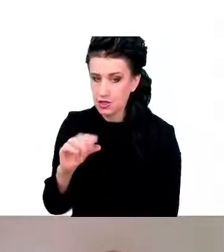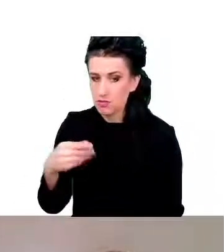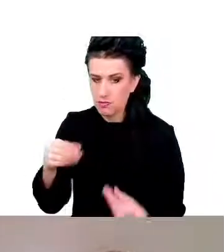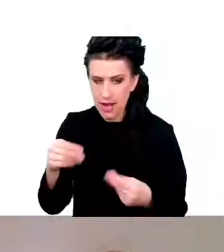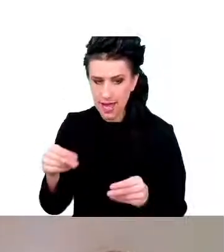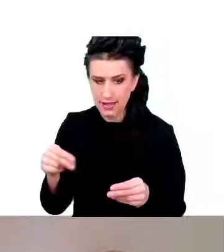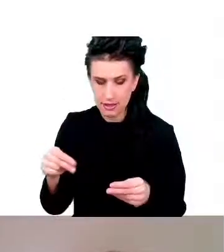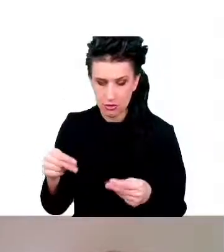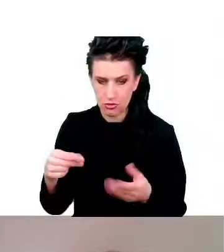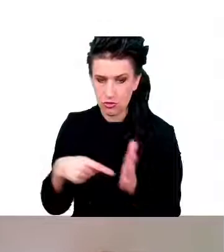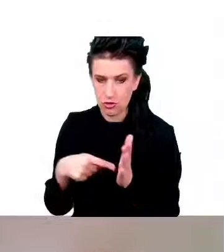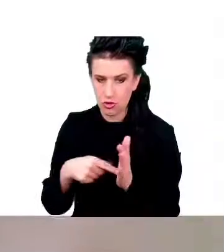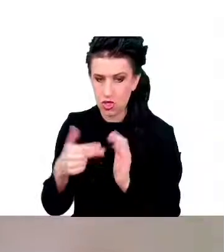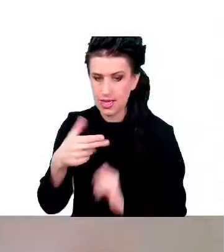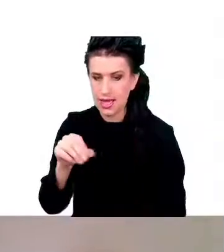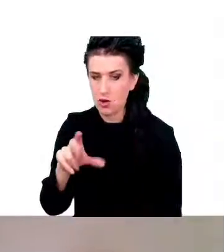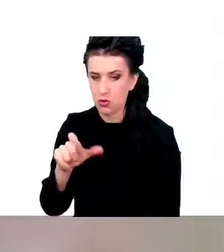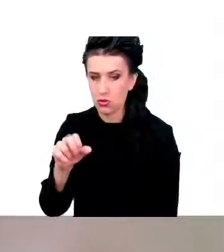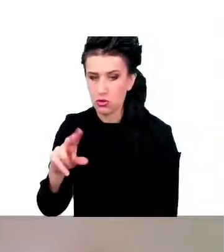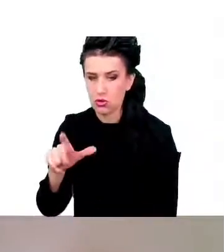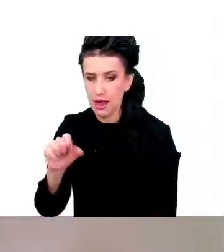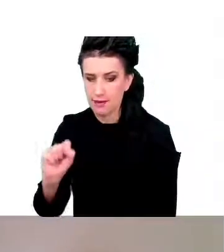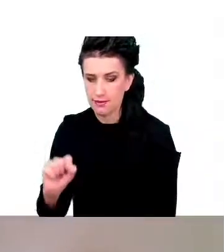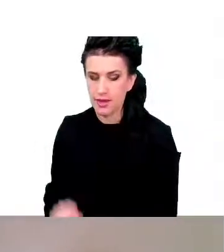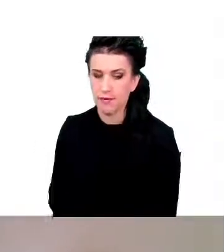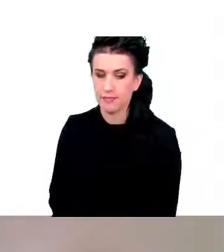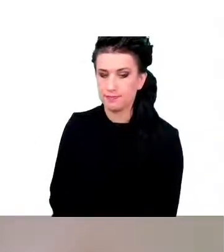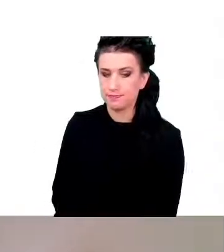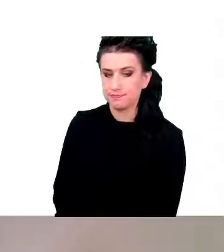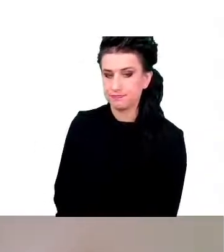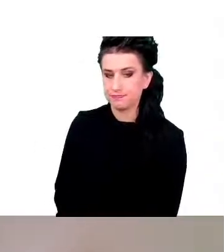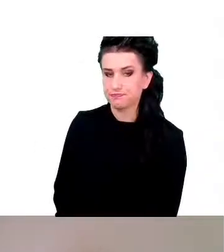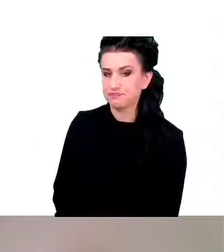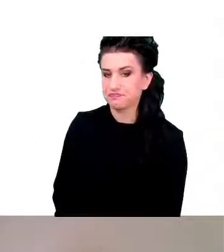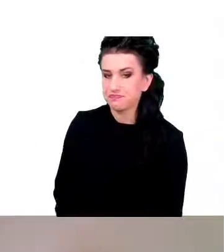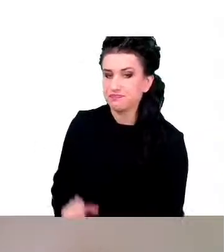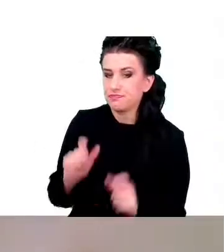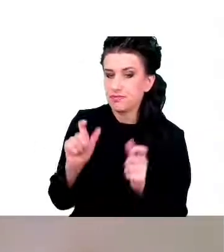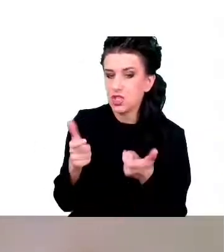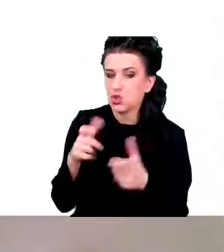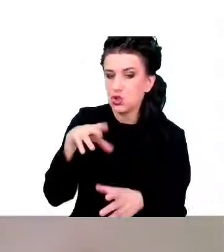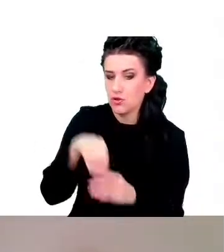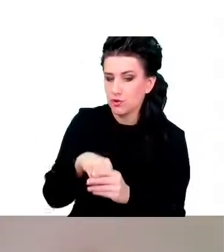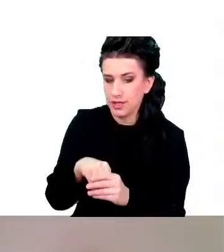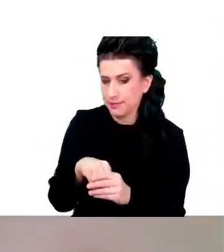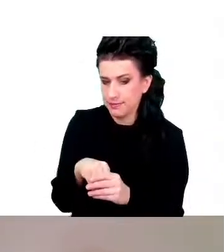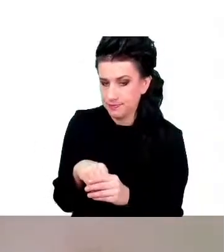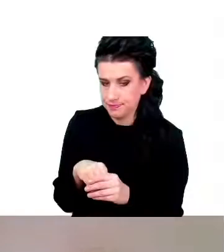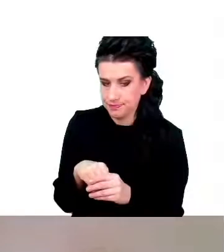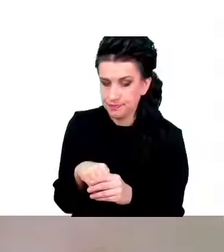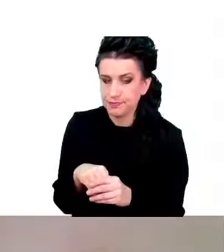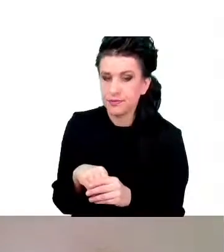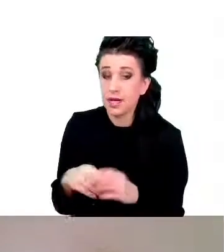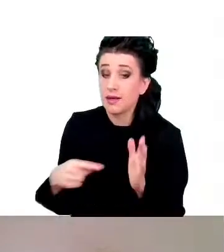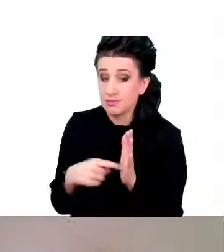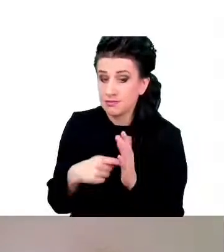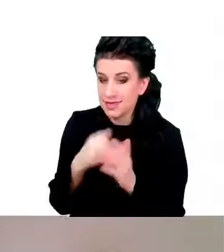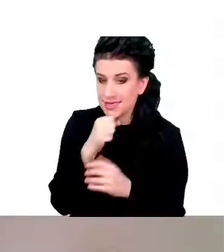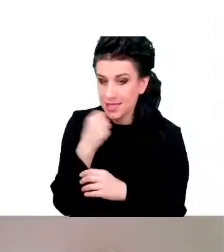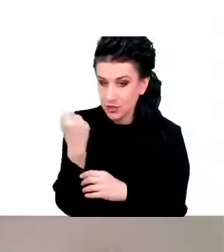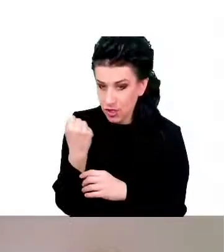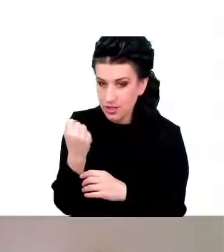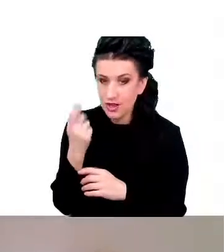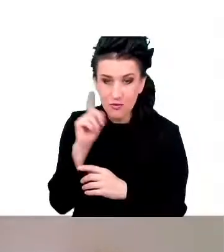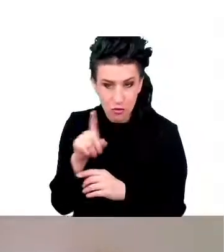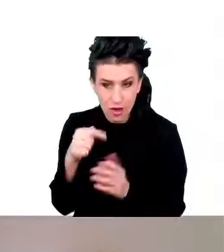I co wynika z tego zjawiska? Wynika z niego w kontekście starzenia. Wynika z